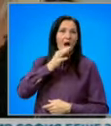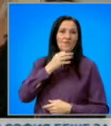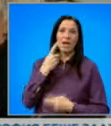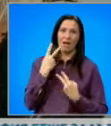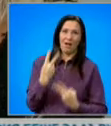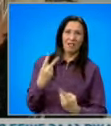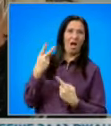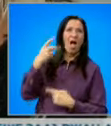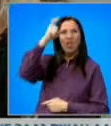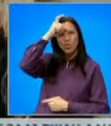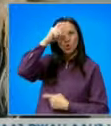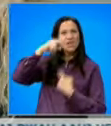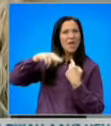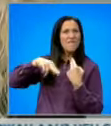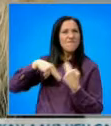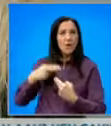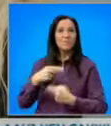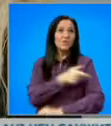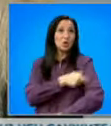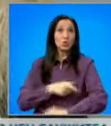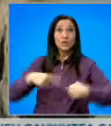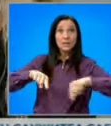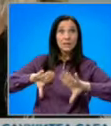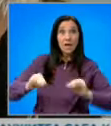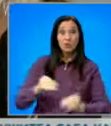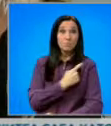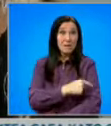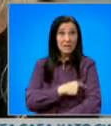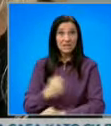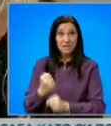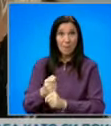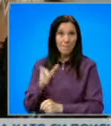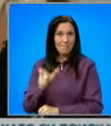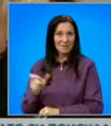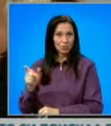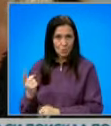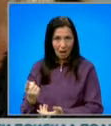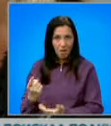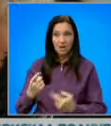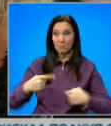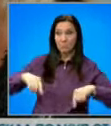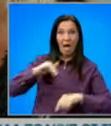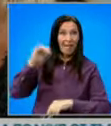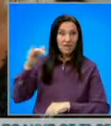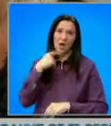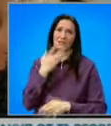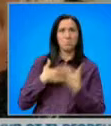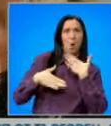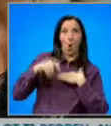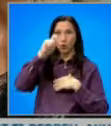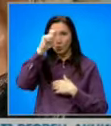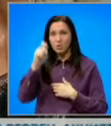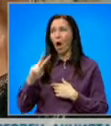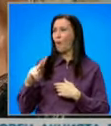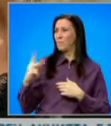дежурната стая заедно с целия медицински персонал на етажа, ми каза спокойно господине и се обърна към